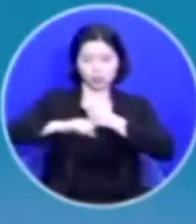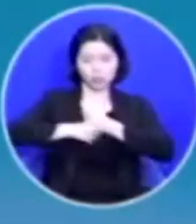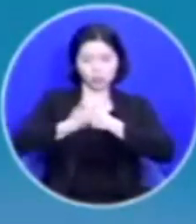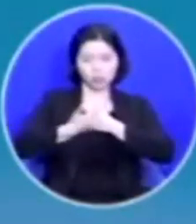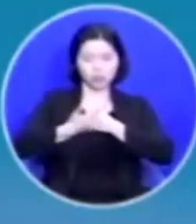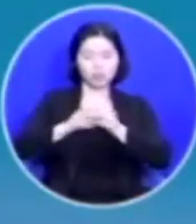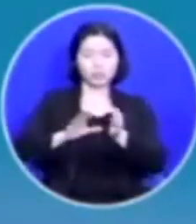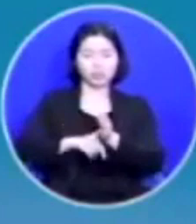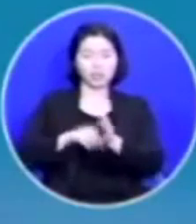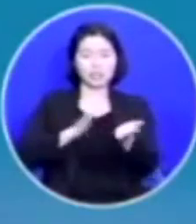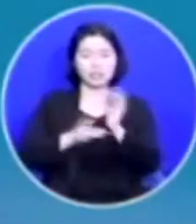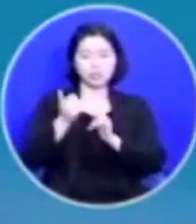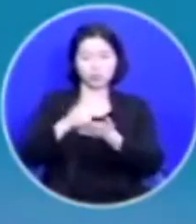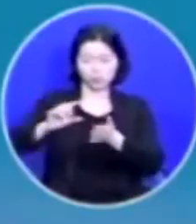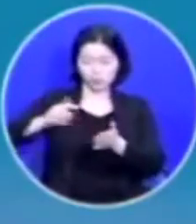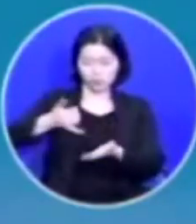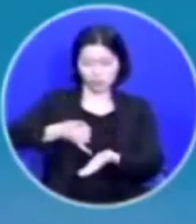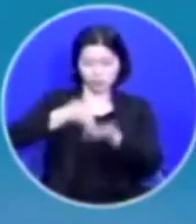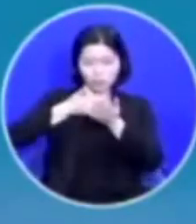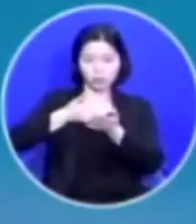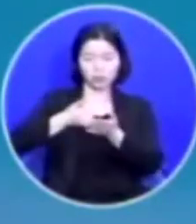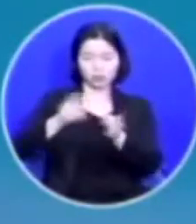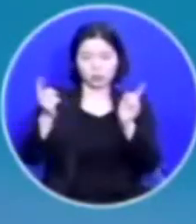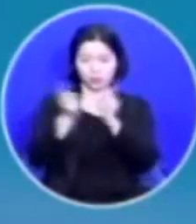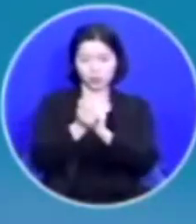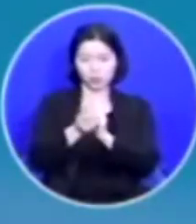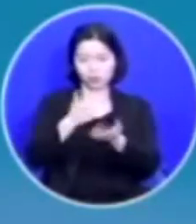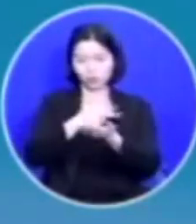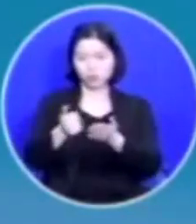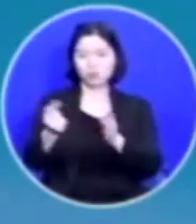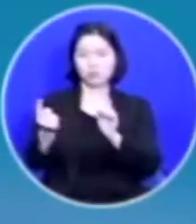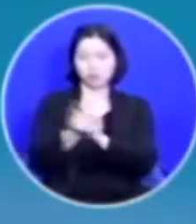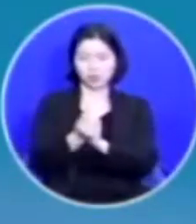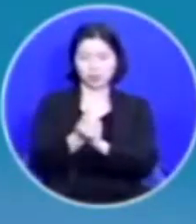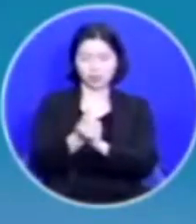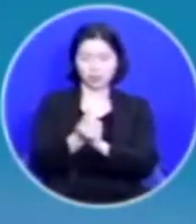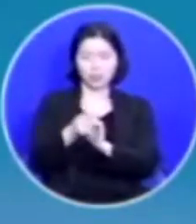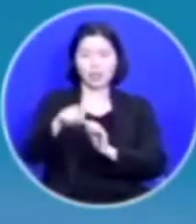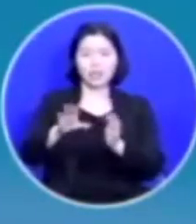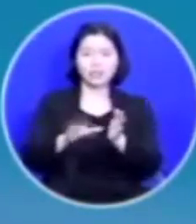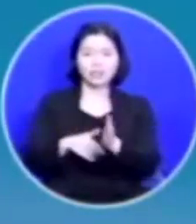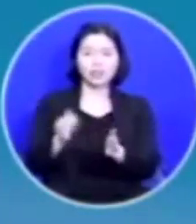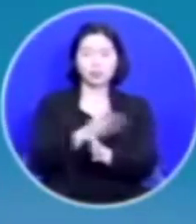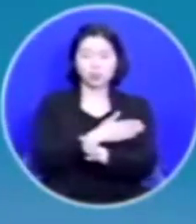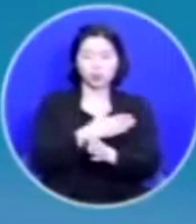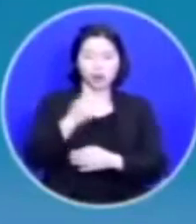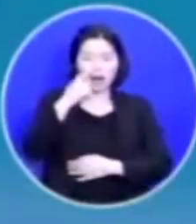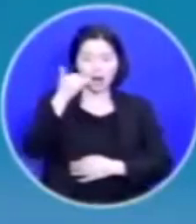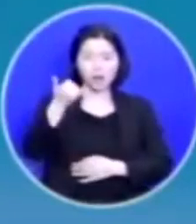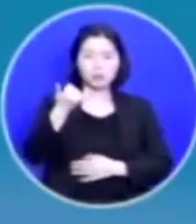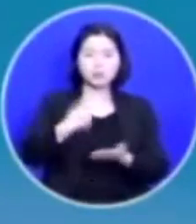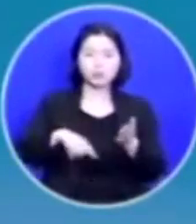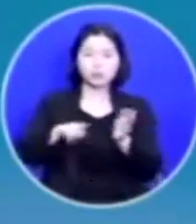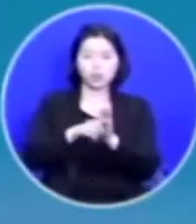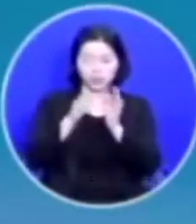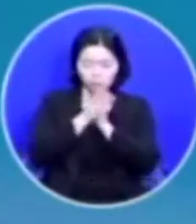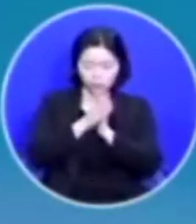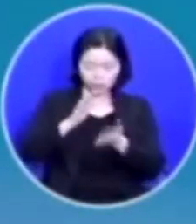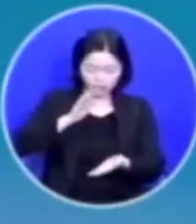예수님을 인격적으로 영접하고 주님을 만났습니다 그때부터 아버지를 위한 기도가 뜨겁게 일어났습니다